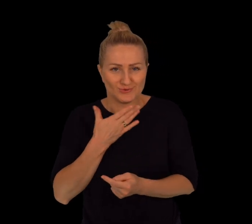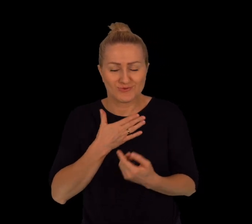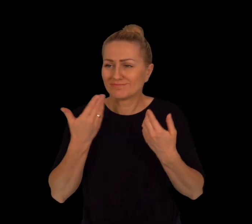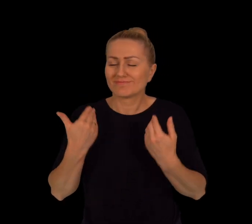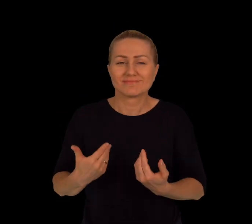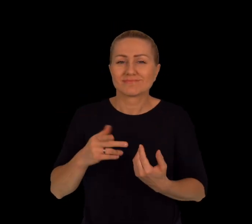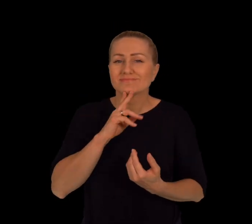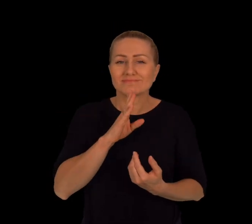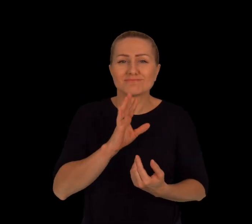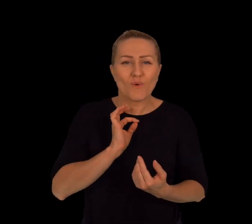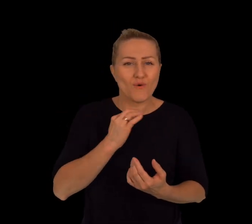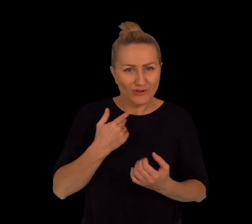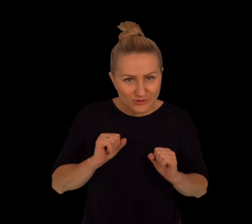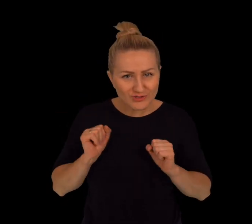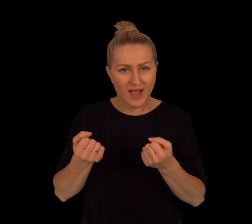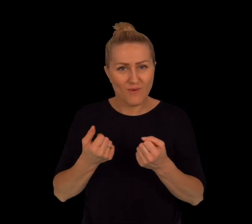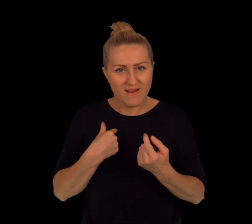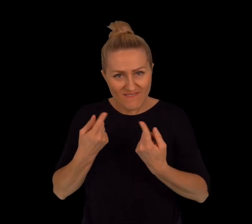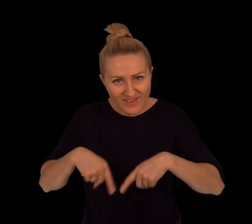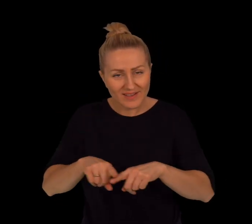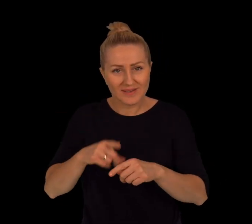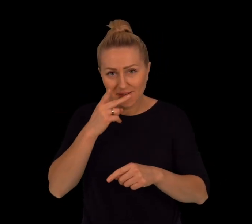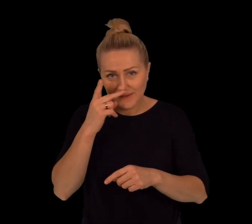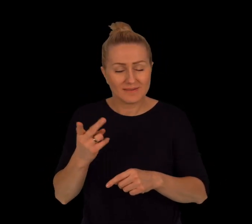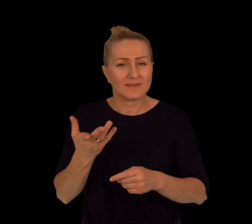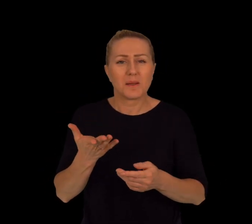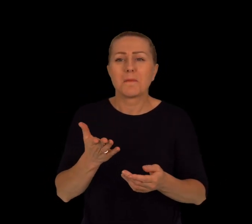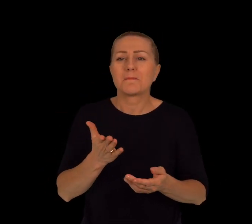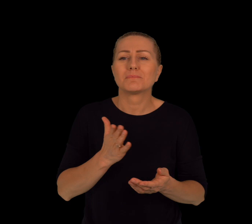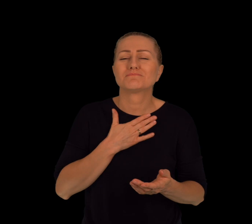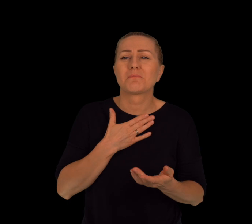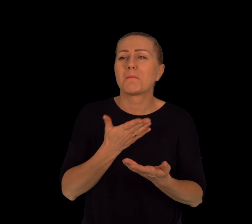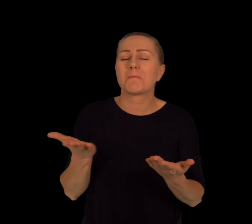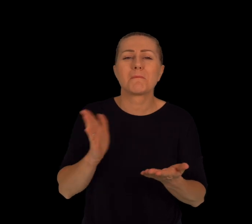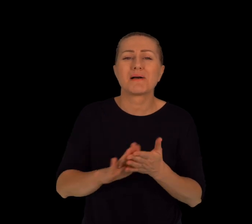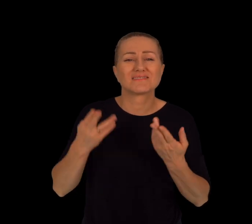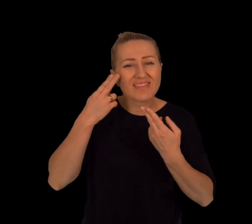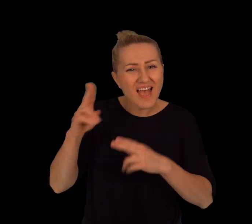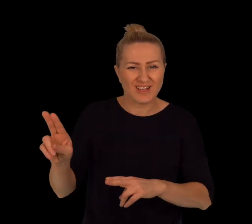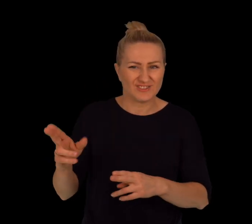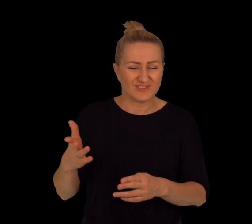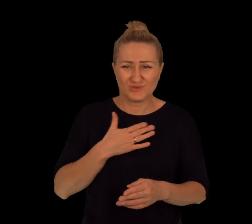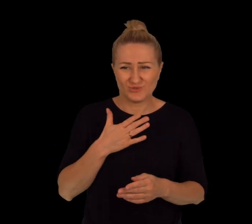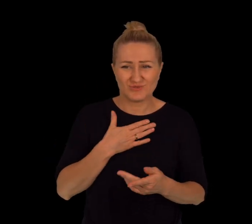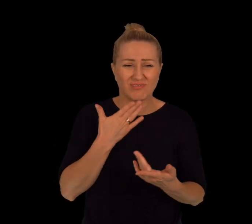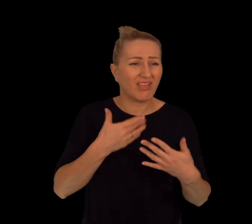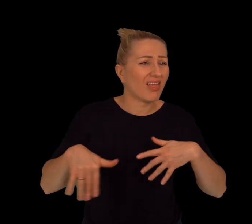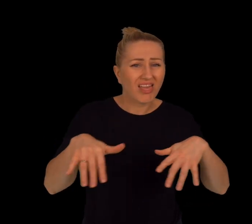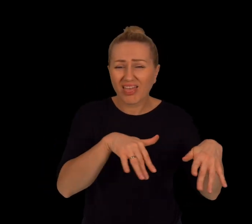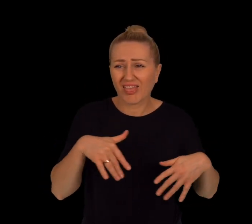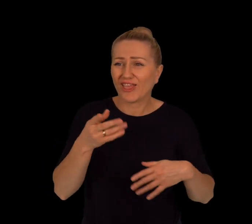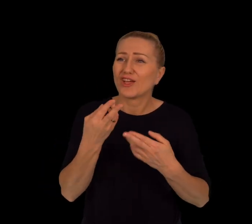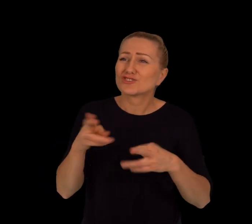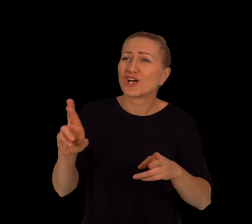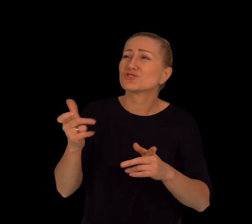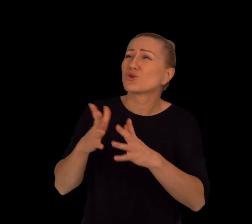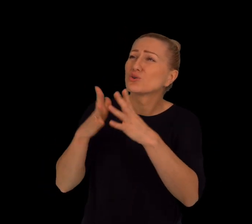jakiejś sprawczości i ta beznadzieja i bezradność wobec tych wielkich rzeczy i dobrych i złych